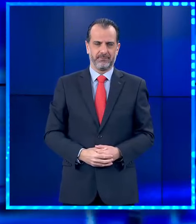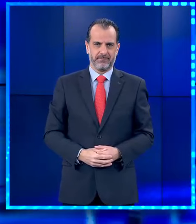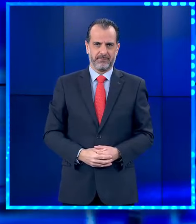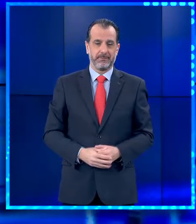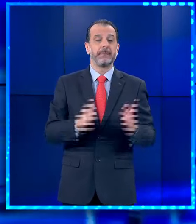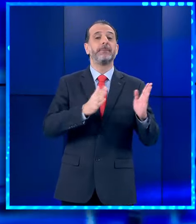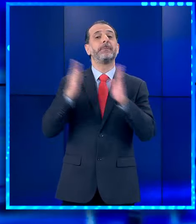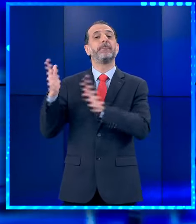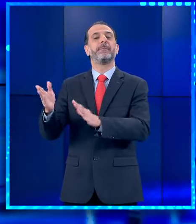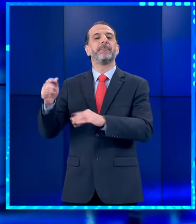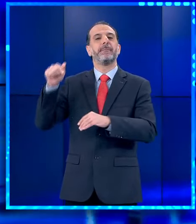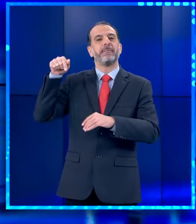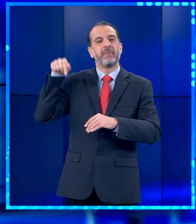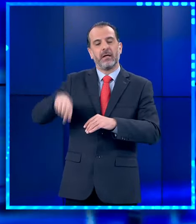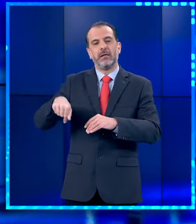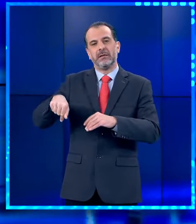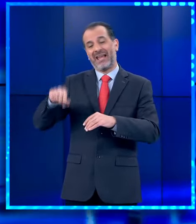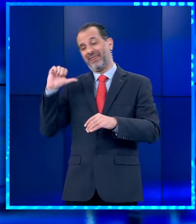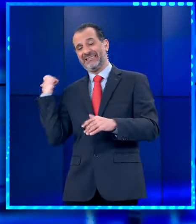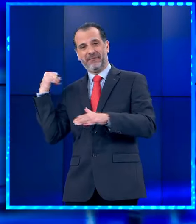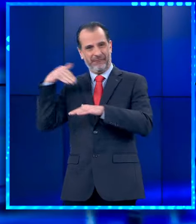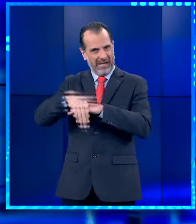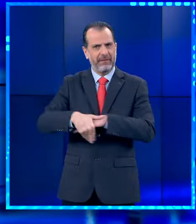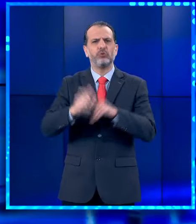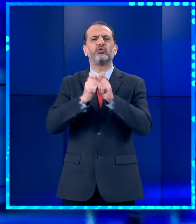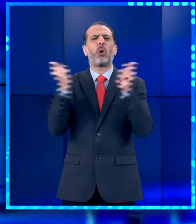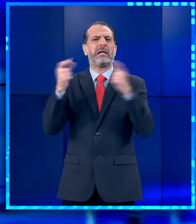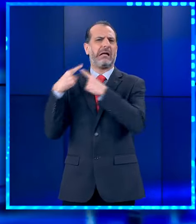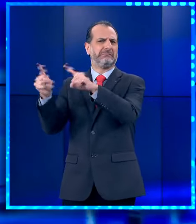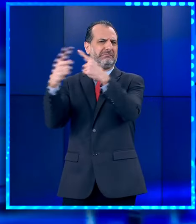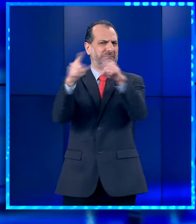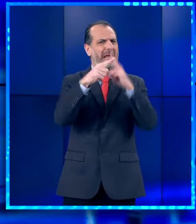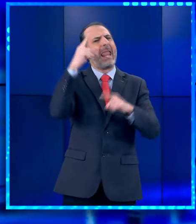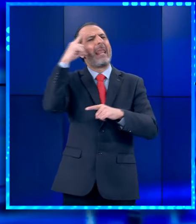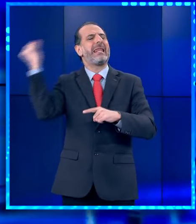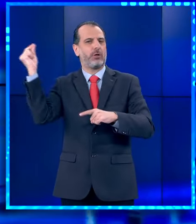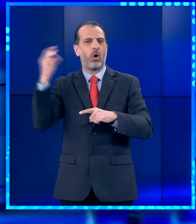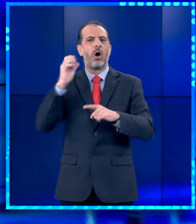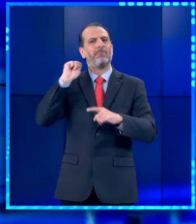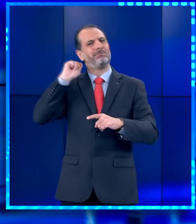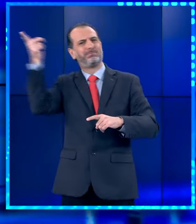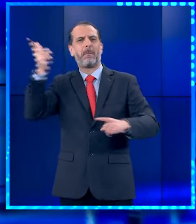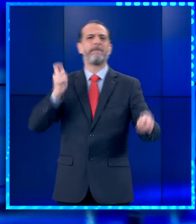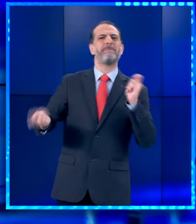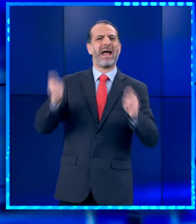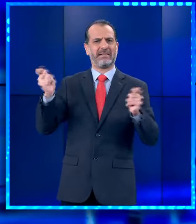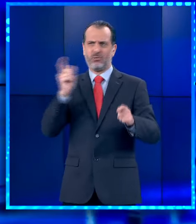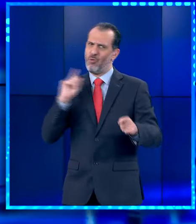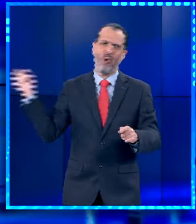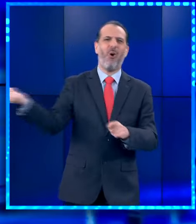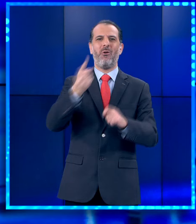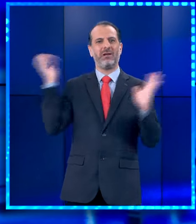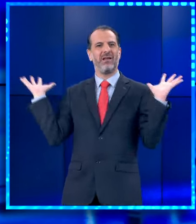Στο νοσοκομείο σε κατάσταση μέθης μεταφέρθηκαν μαθητές από Λύκεια της Αττικής έπειτα από έξοδο τους σε γνωστό κλαμπ